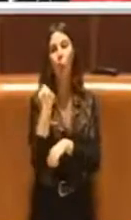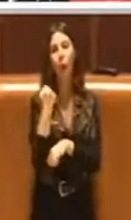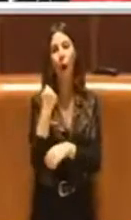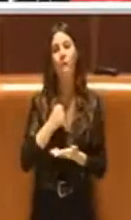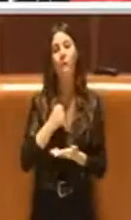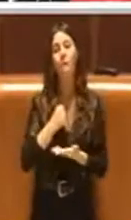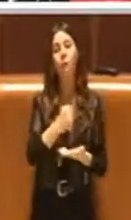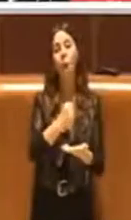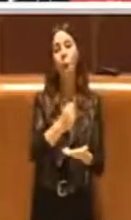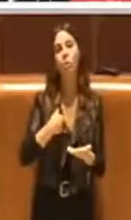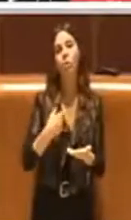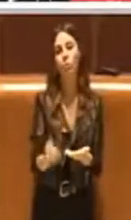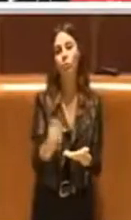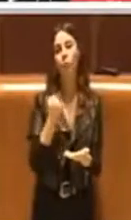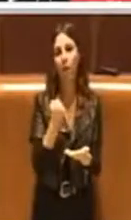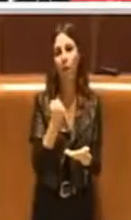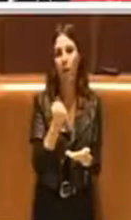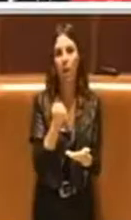a disposizione.